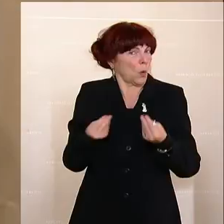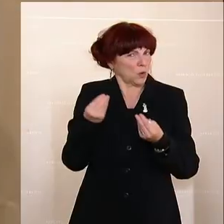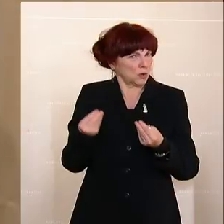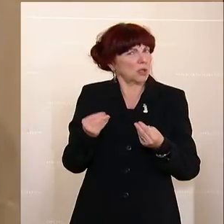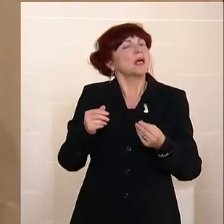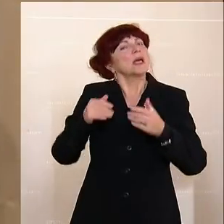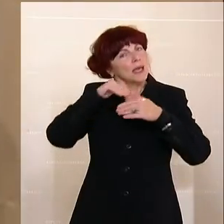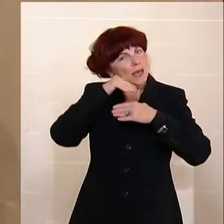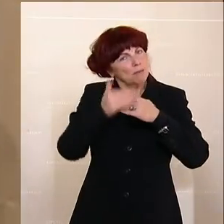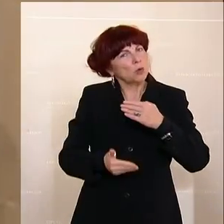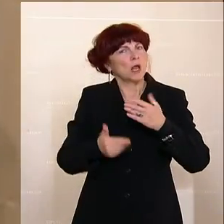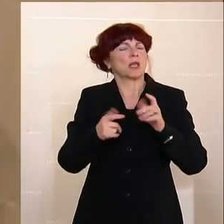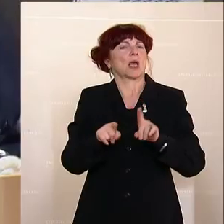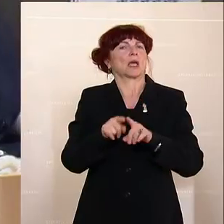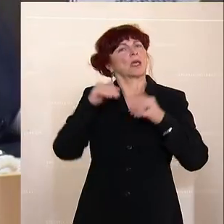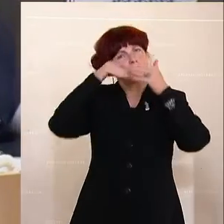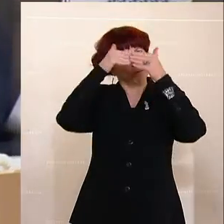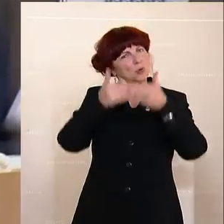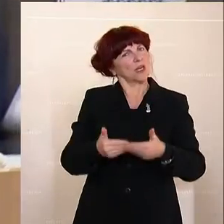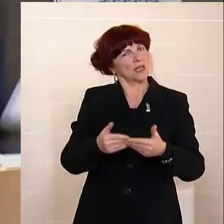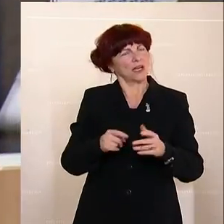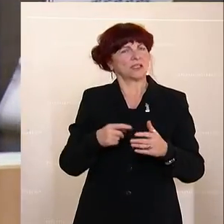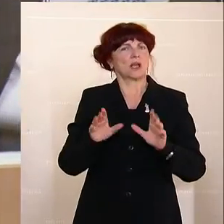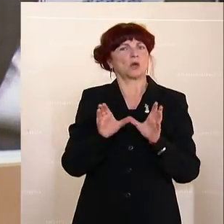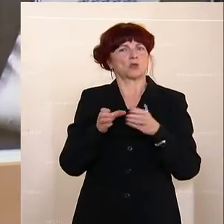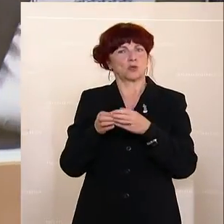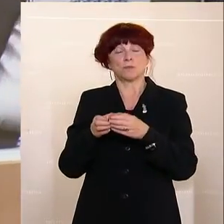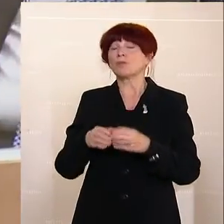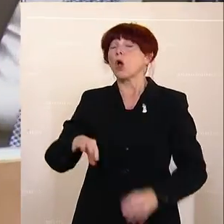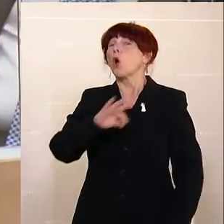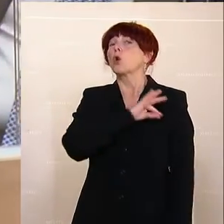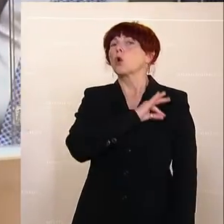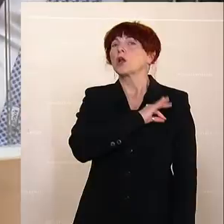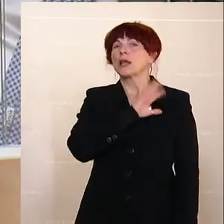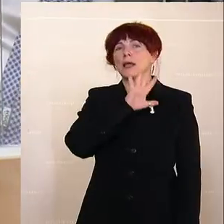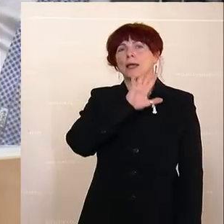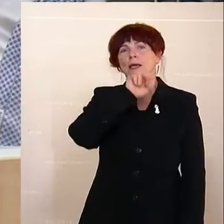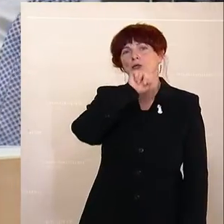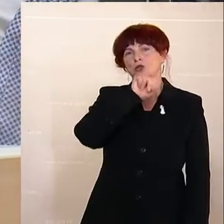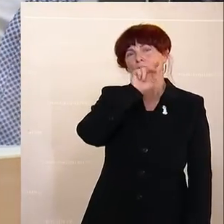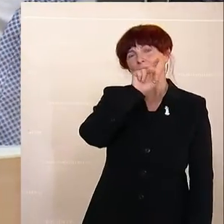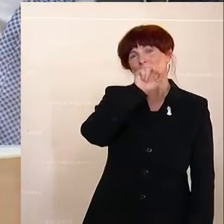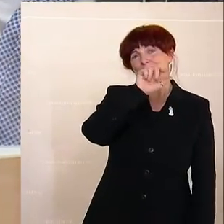wir zu diesem Ergebnis gelangt. Im Fall des Kollegen Schnedlitz war es ein bisschen anders.